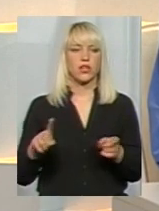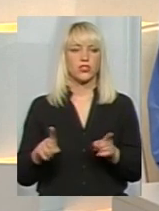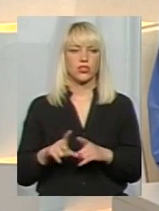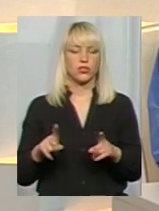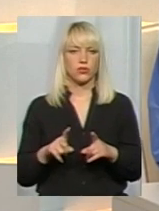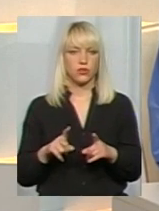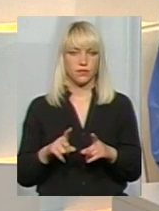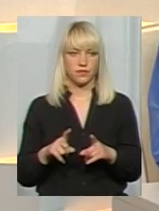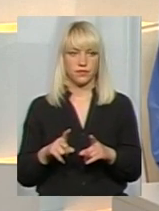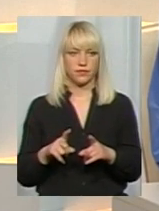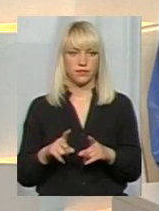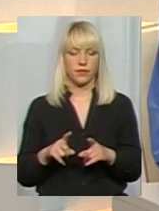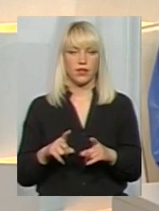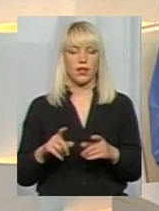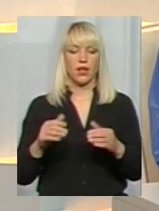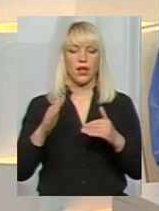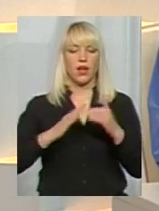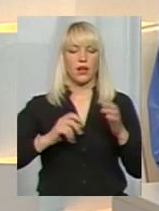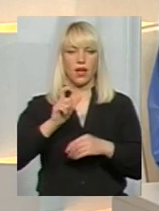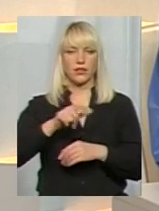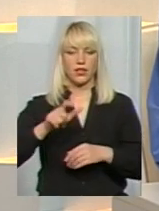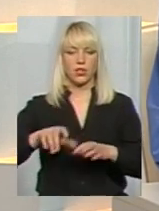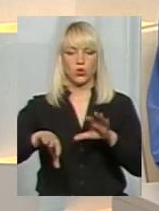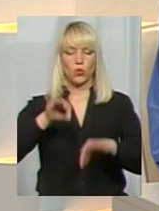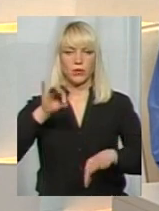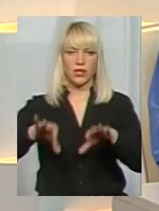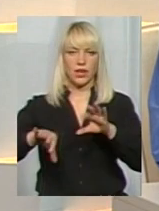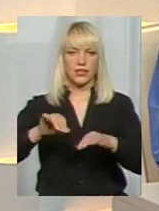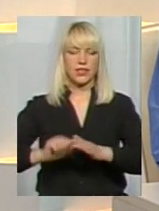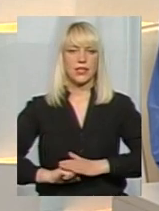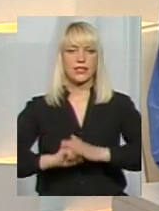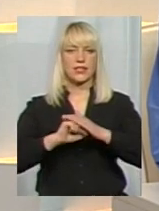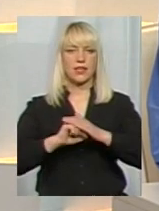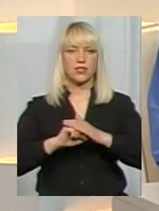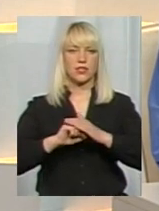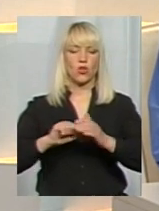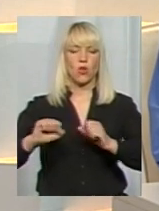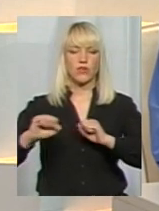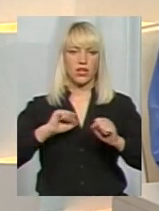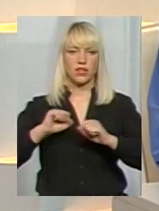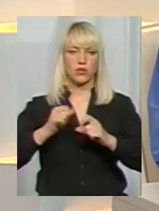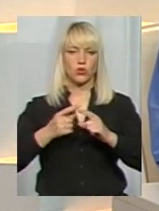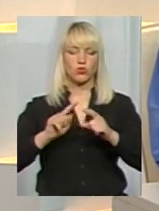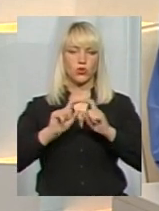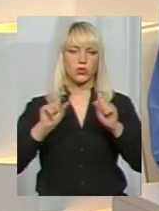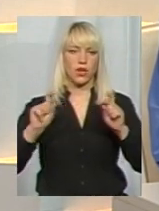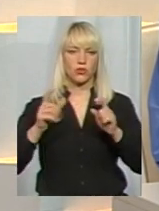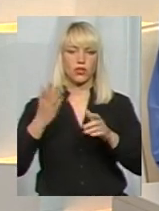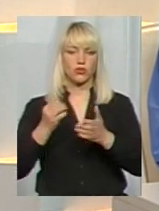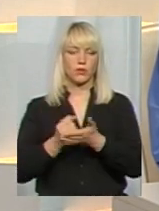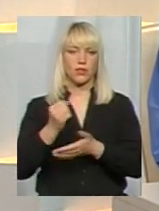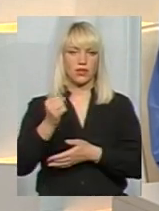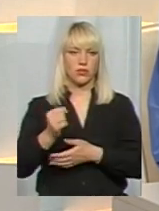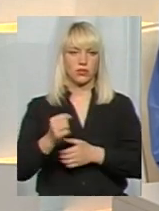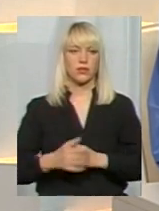кадри добираються знову ж таки засновником або ж керівником закладу, якщо він вже призначений.